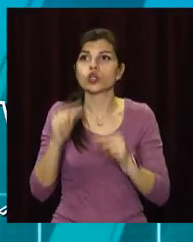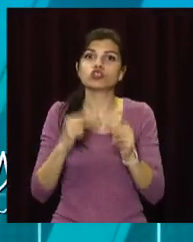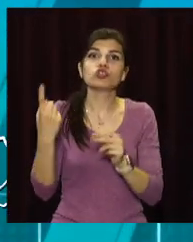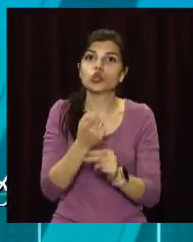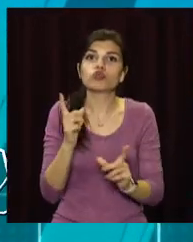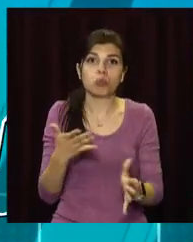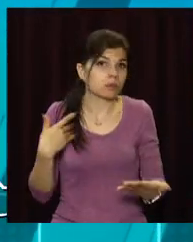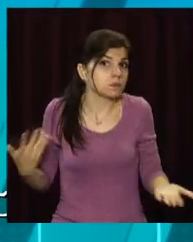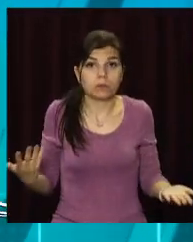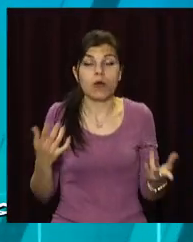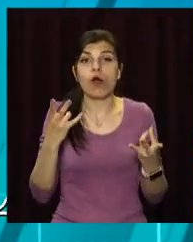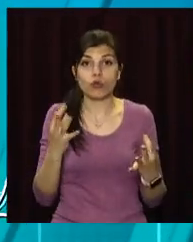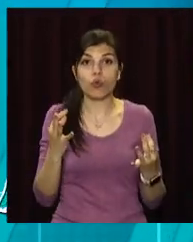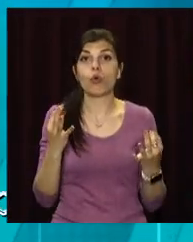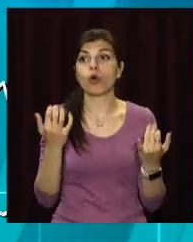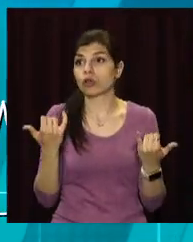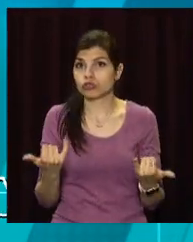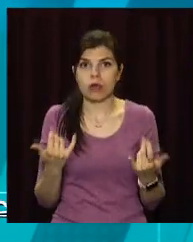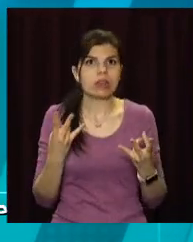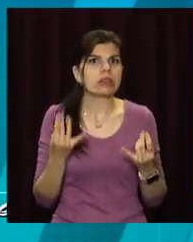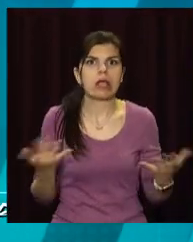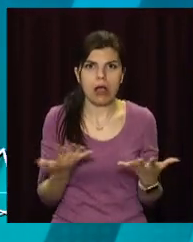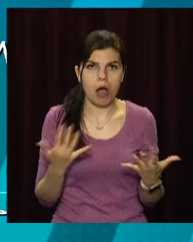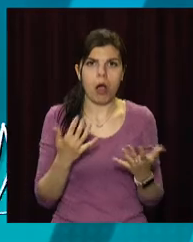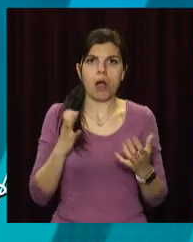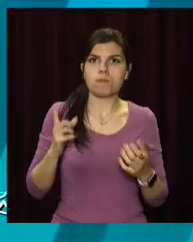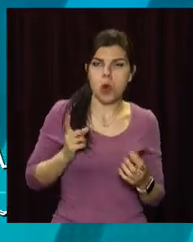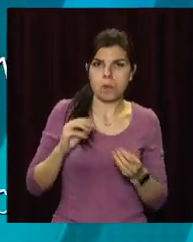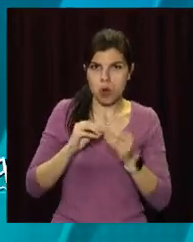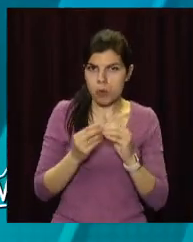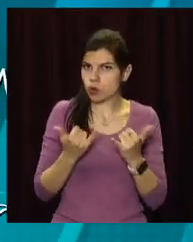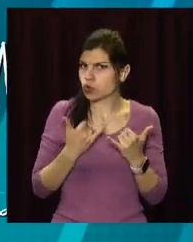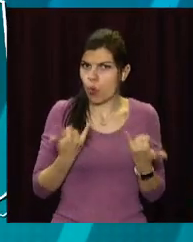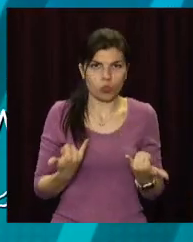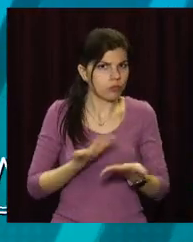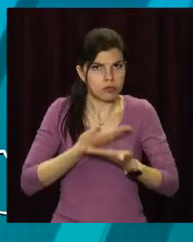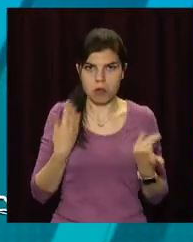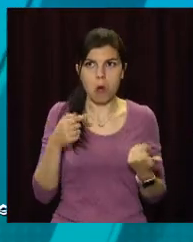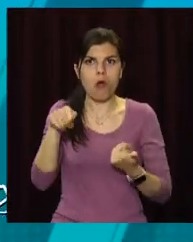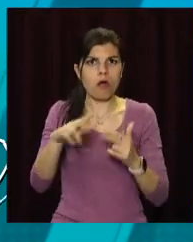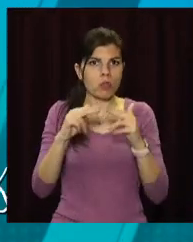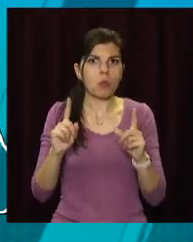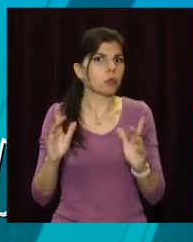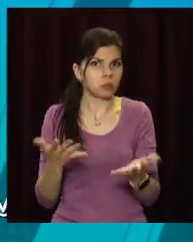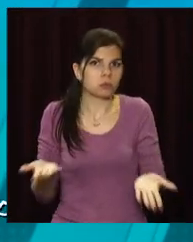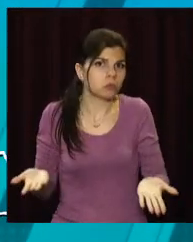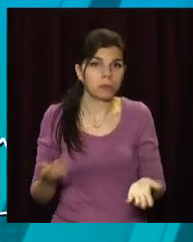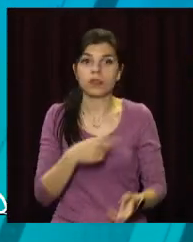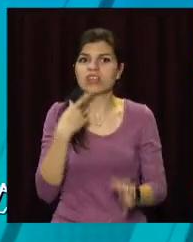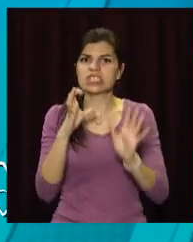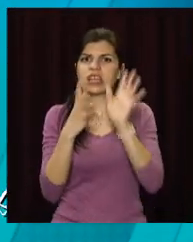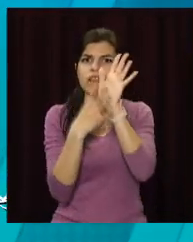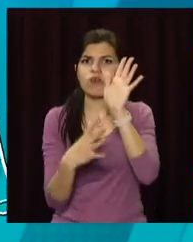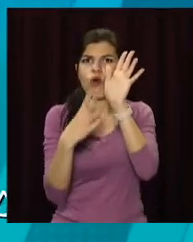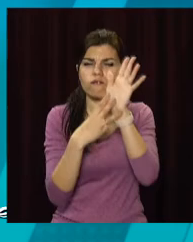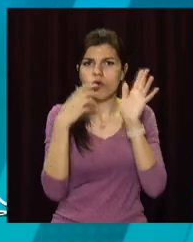на даному етапі ніяких проблем з охороною немає. З 98-го року міське